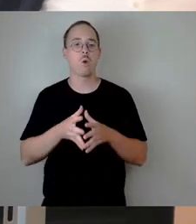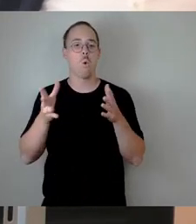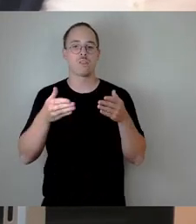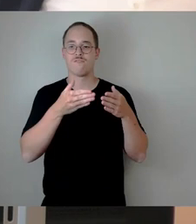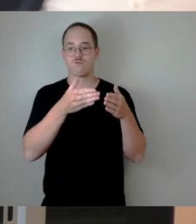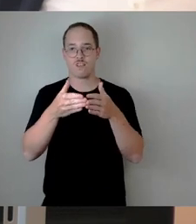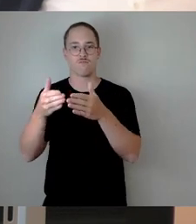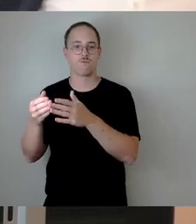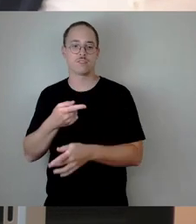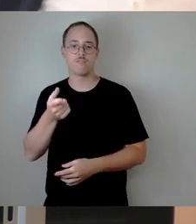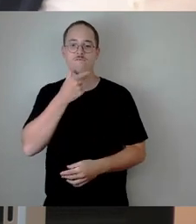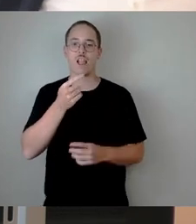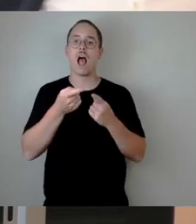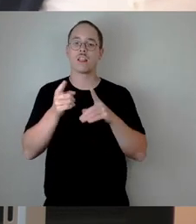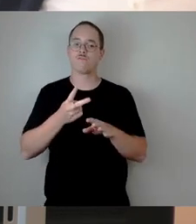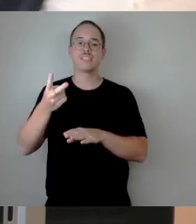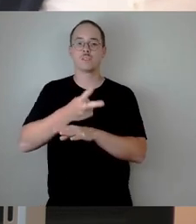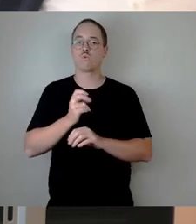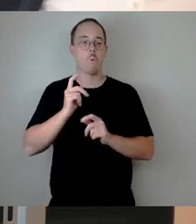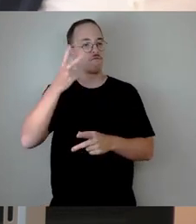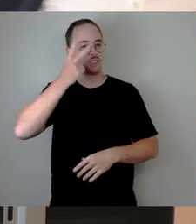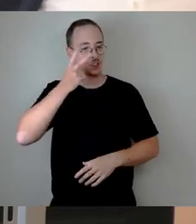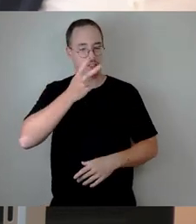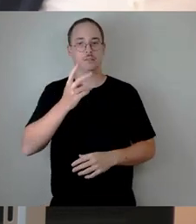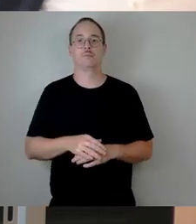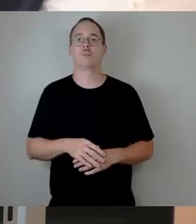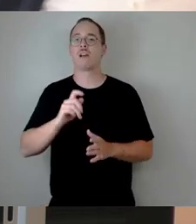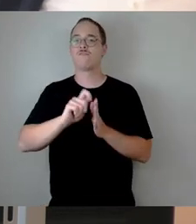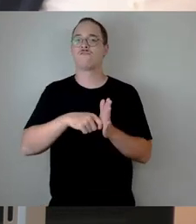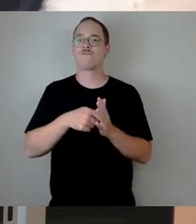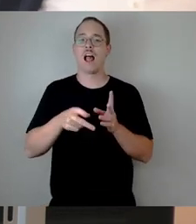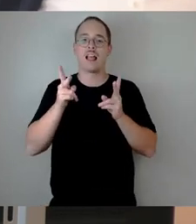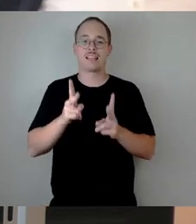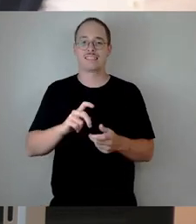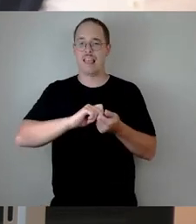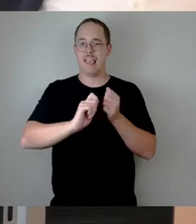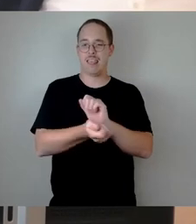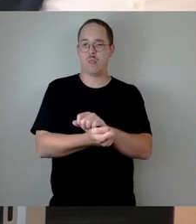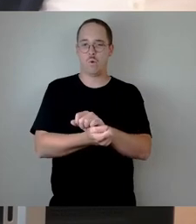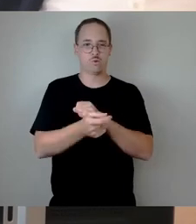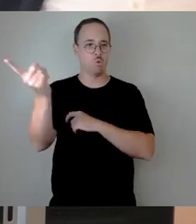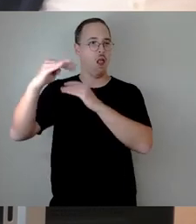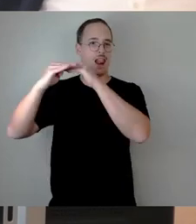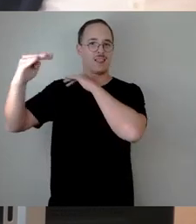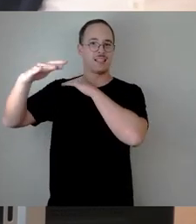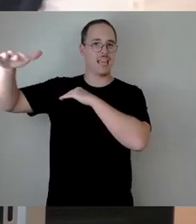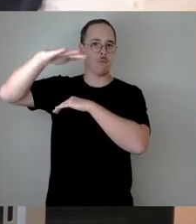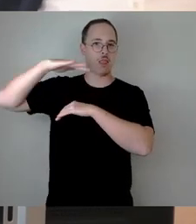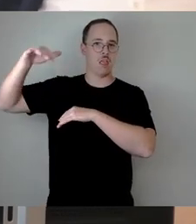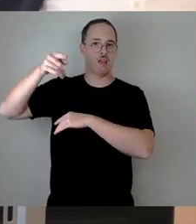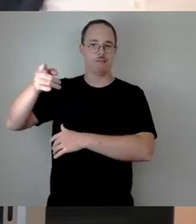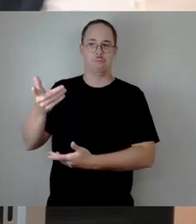Gar keine Frage. Ich verstehe die Wahlrechtsänderung nicht so ganz, die da auf Landesebene vorgenommen worden ist. Das habt ihr euch selbst eingelegt.